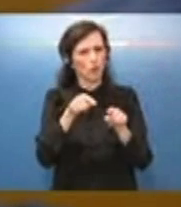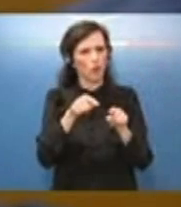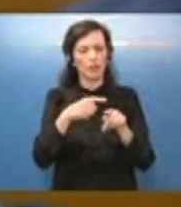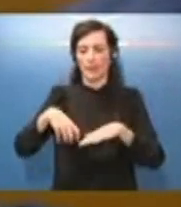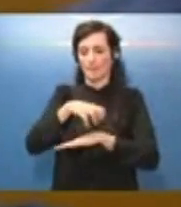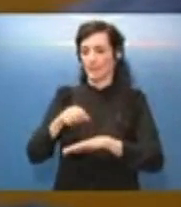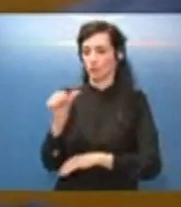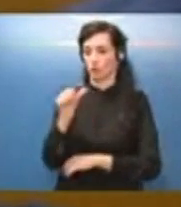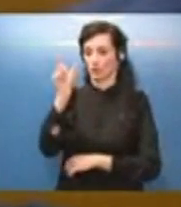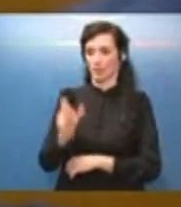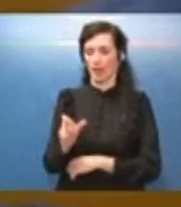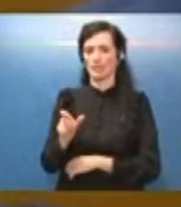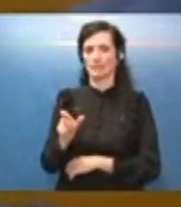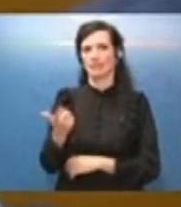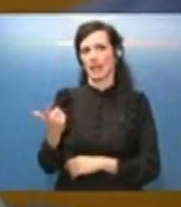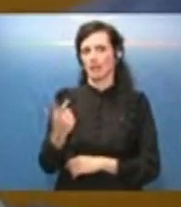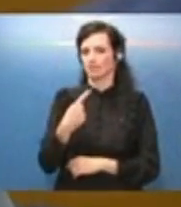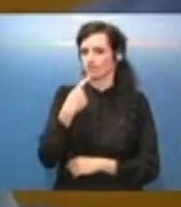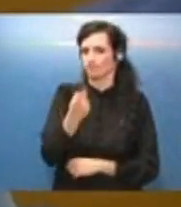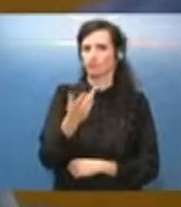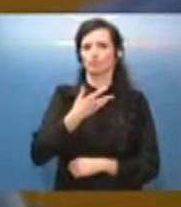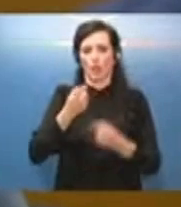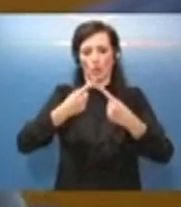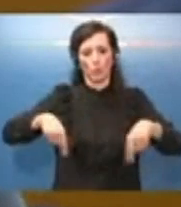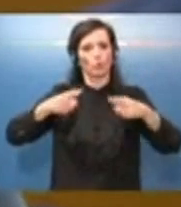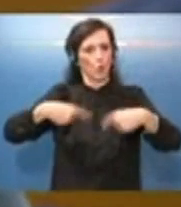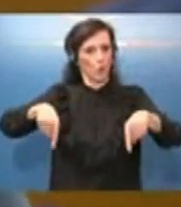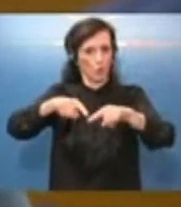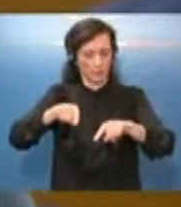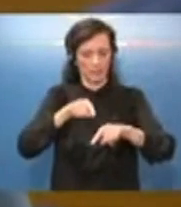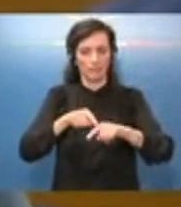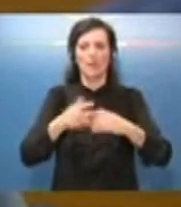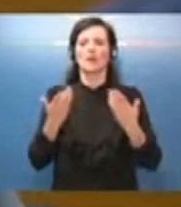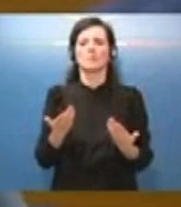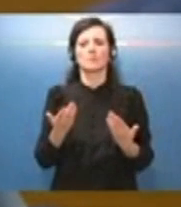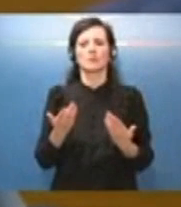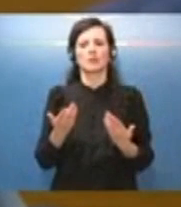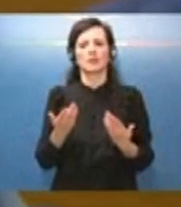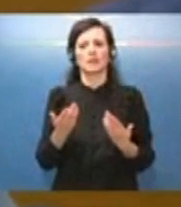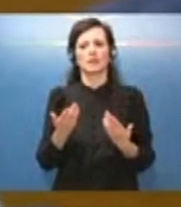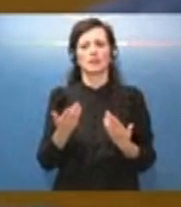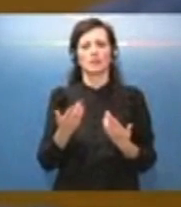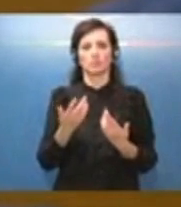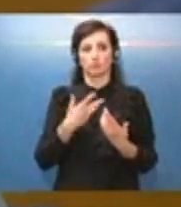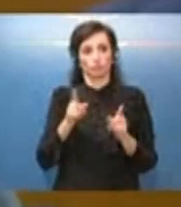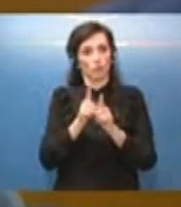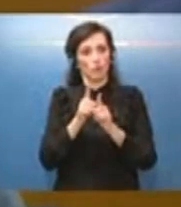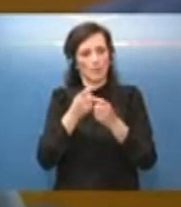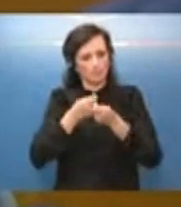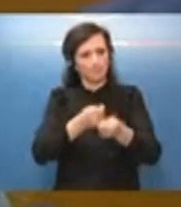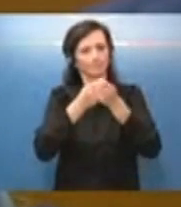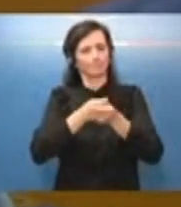ha fatto capire che ci saranno questi riunioni però se ci sarà un input forte poi a realizzarli questi